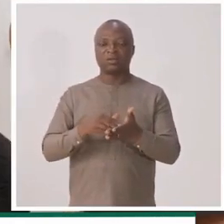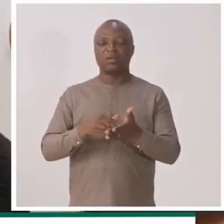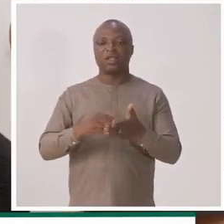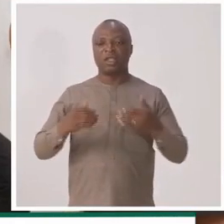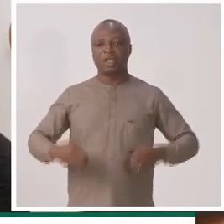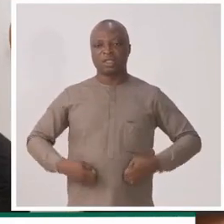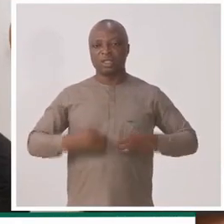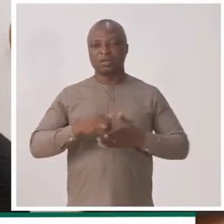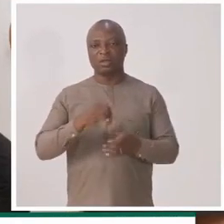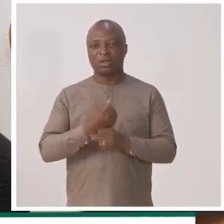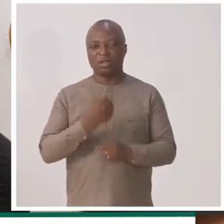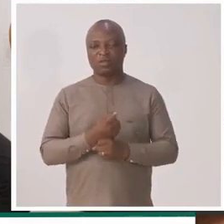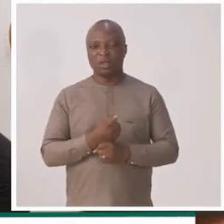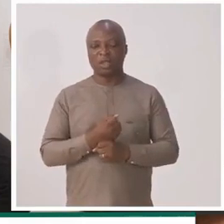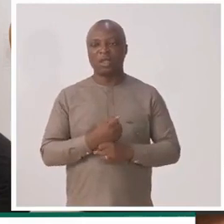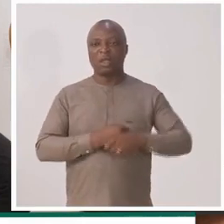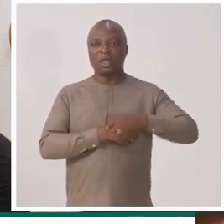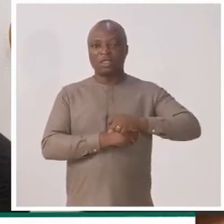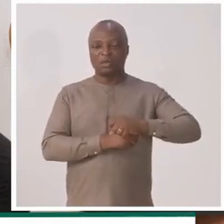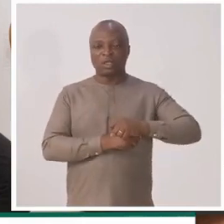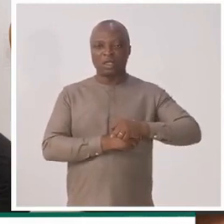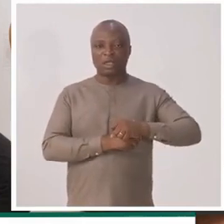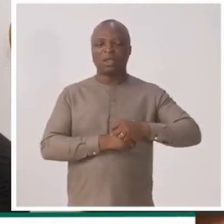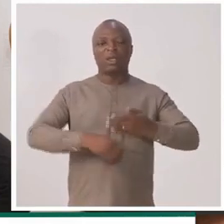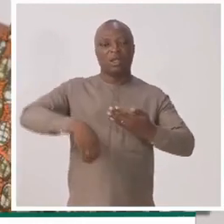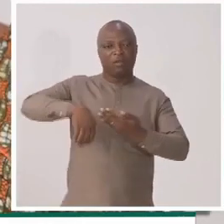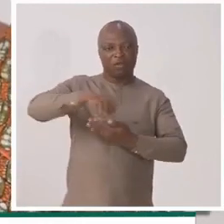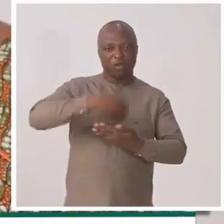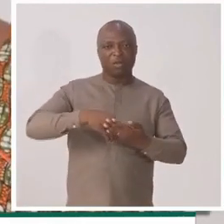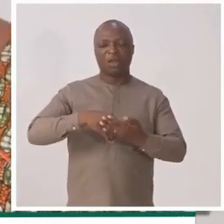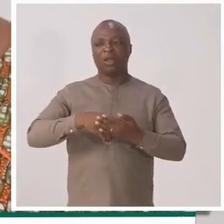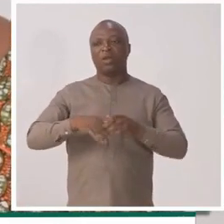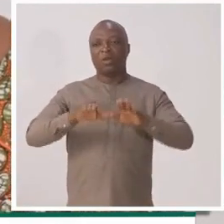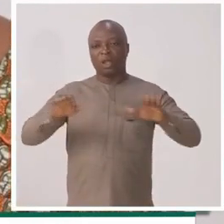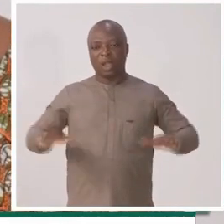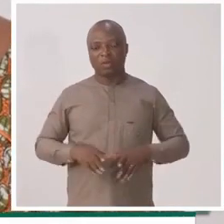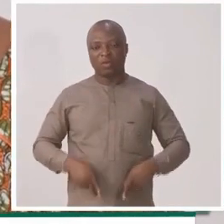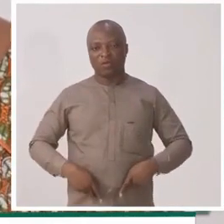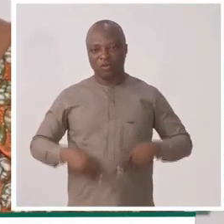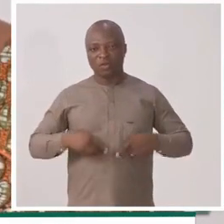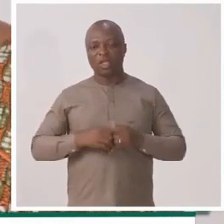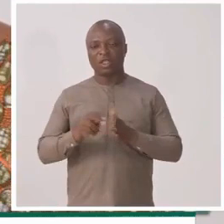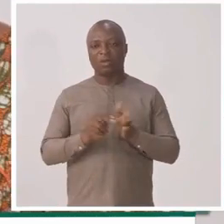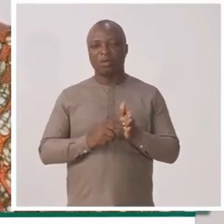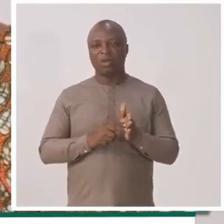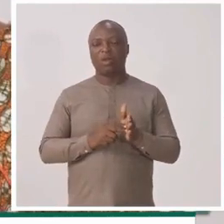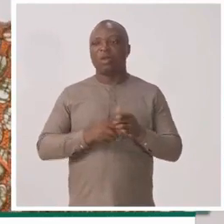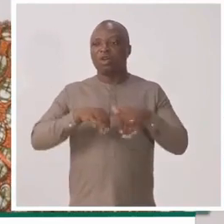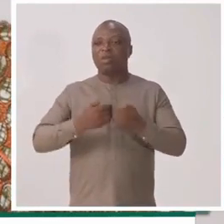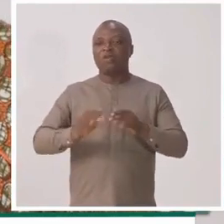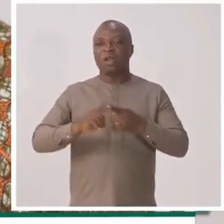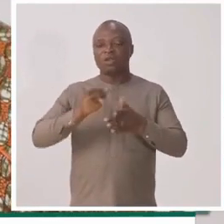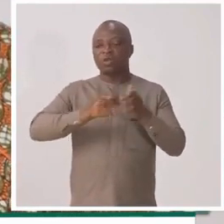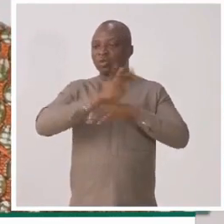-services. Il existe dans cette matière des normes. La sécurité a des normes, l'environnement a des normes, le cadre de vie simplement a des normes.